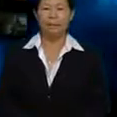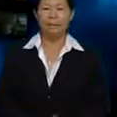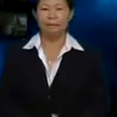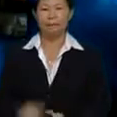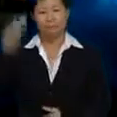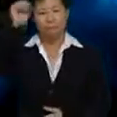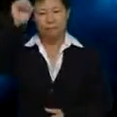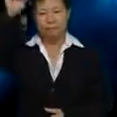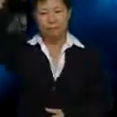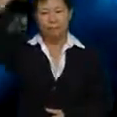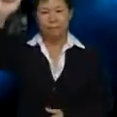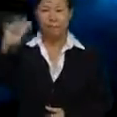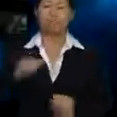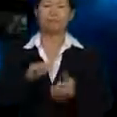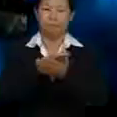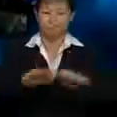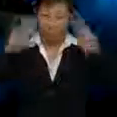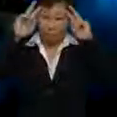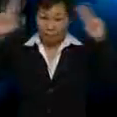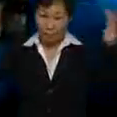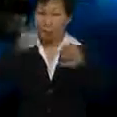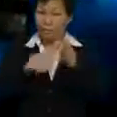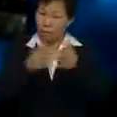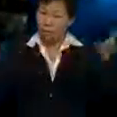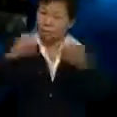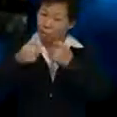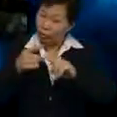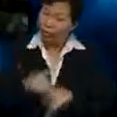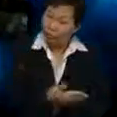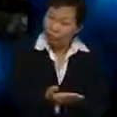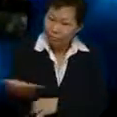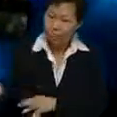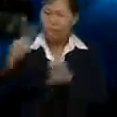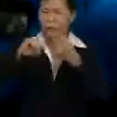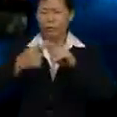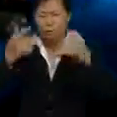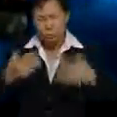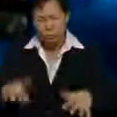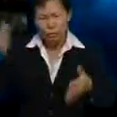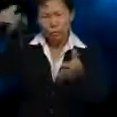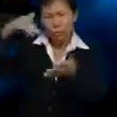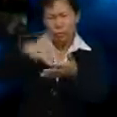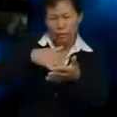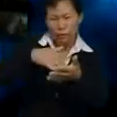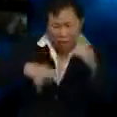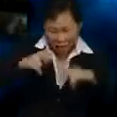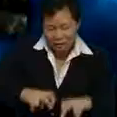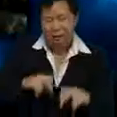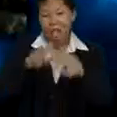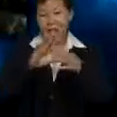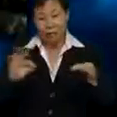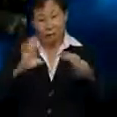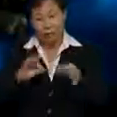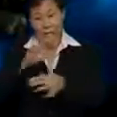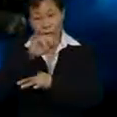Assalamualaikum dan selamat sejahtera Apa khabar kawan-kawan semua? Kawan-kawan dah mengkaji ke novel Julia Saya